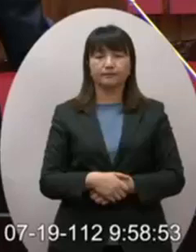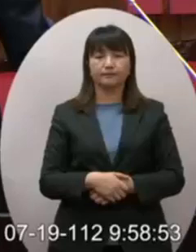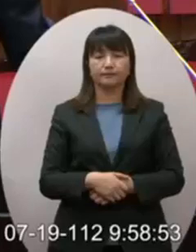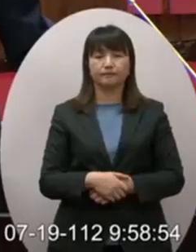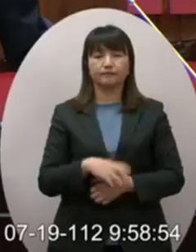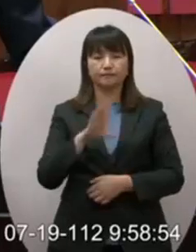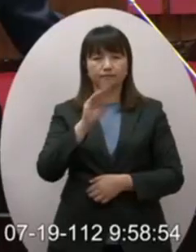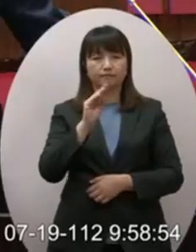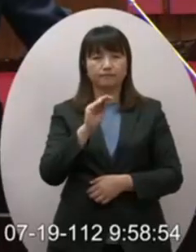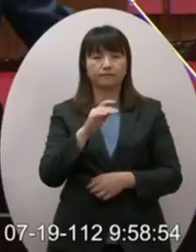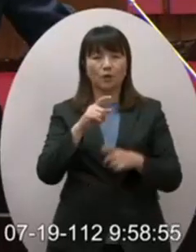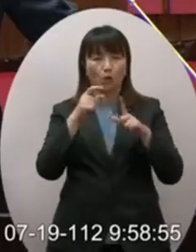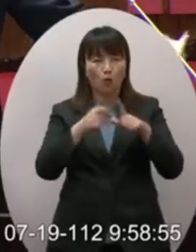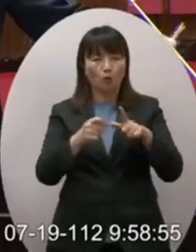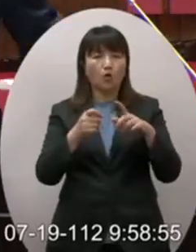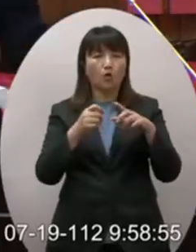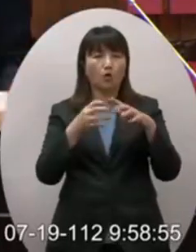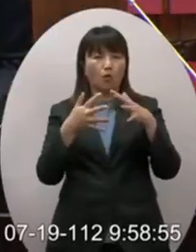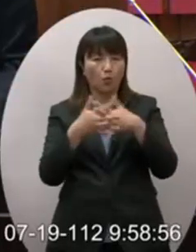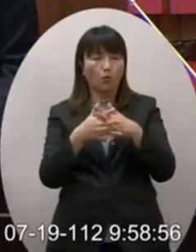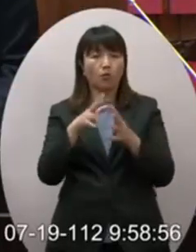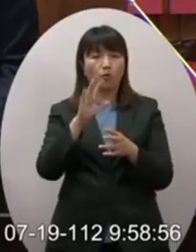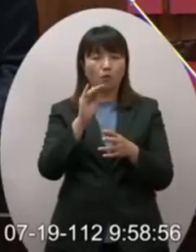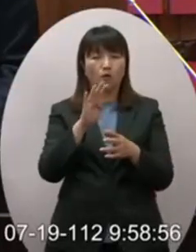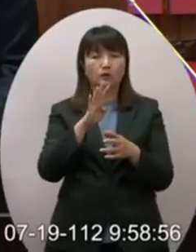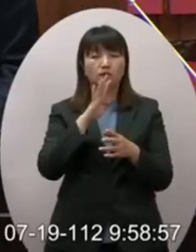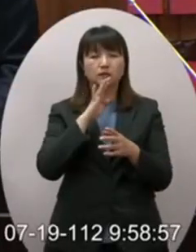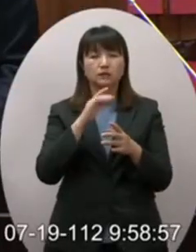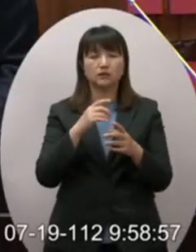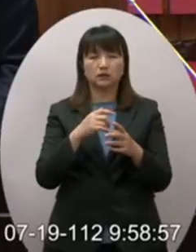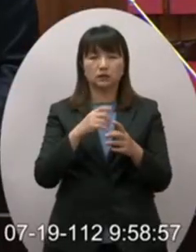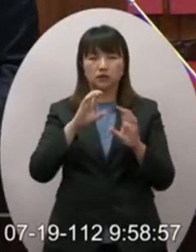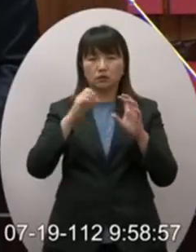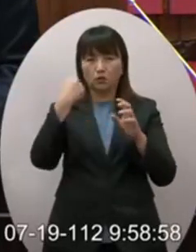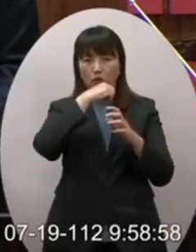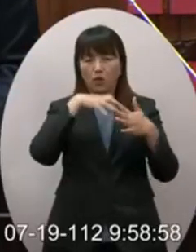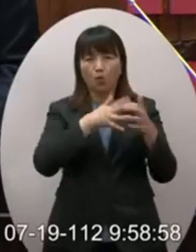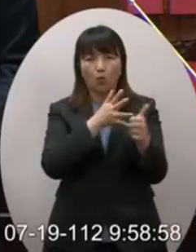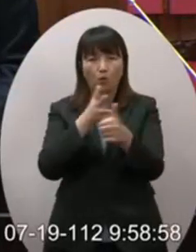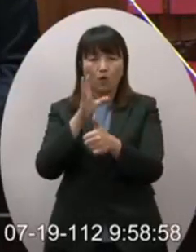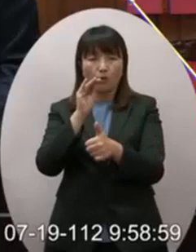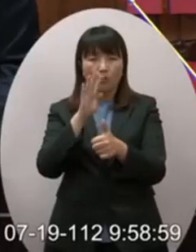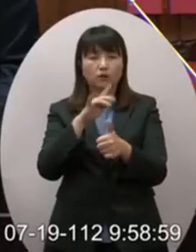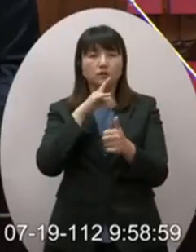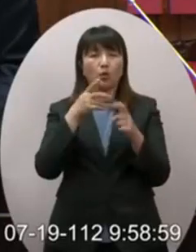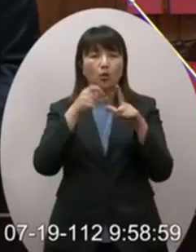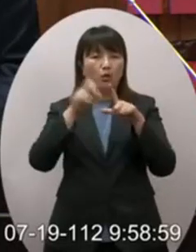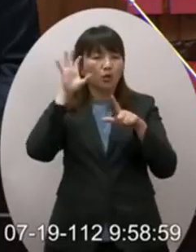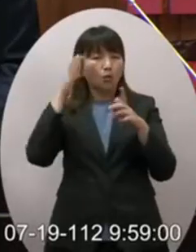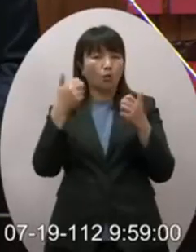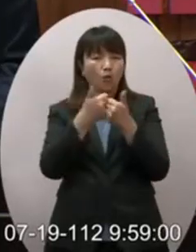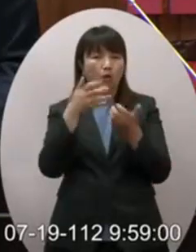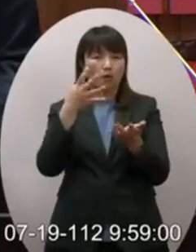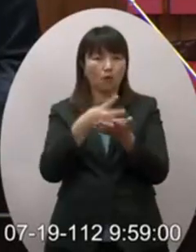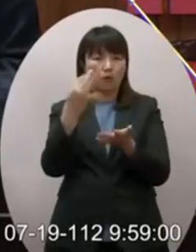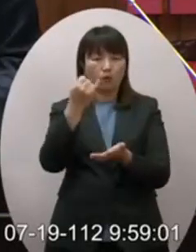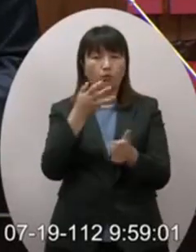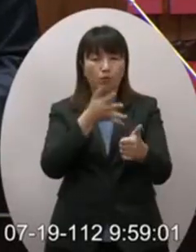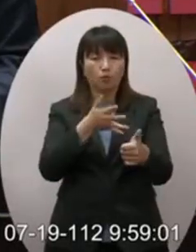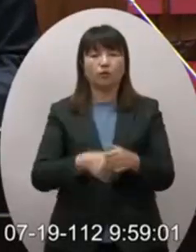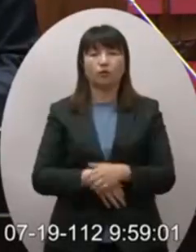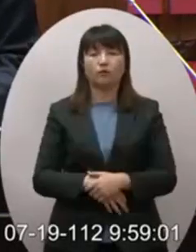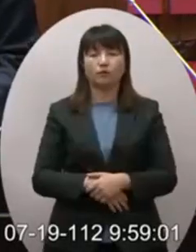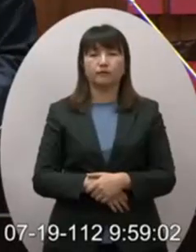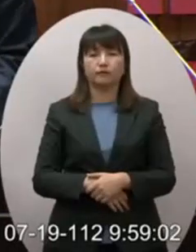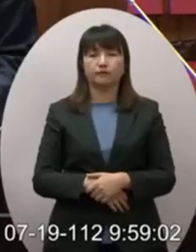完整有沒有公開透明有沒有進行這國內的爭取或請問開了幾場公聽會我們開我剛才